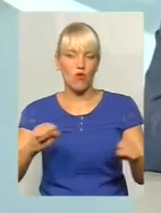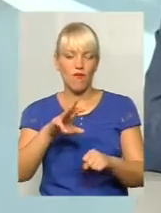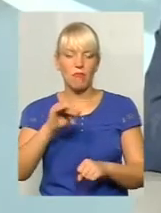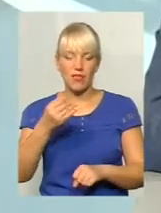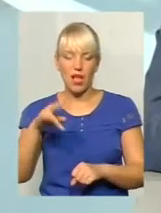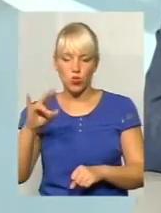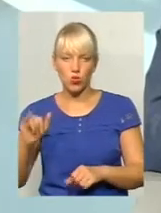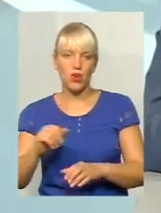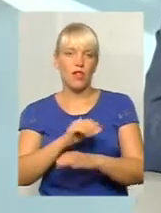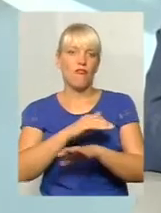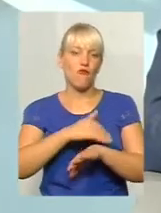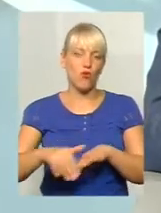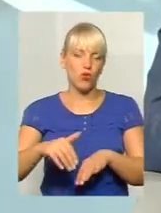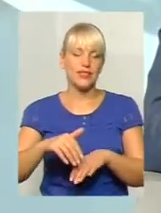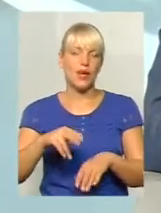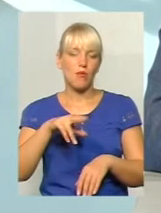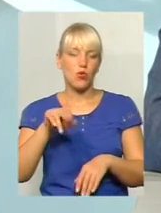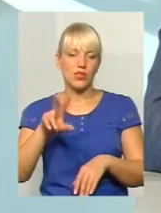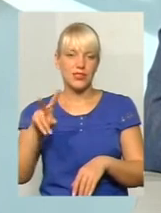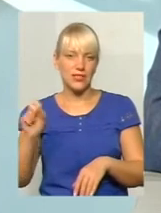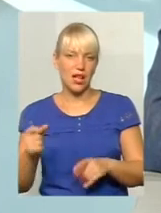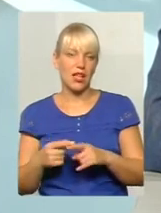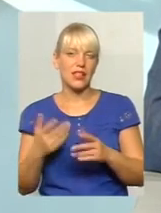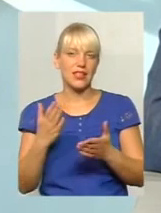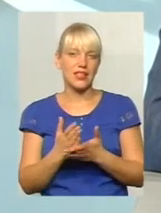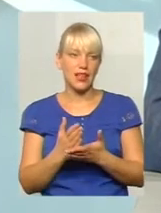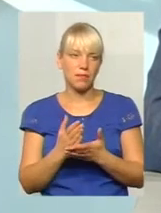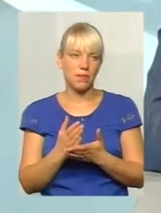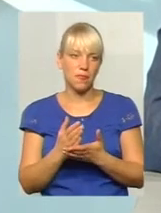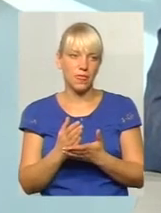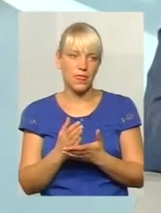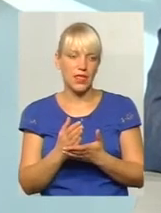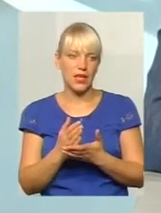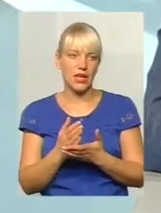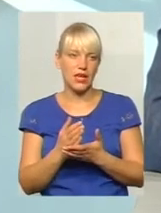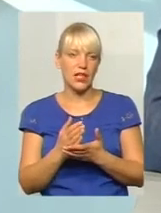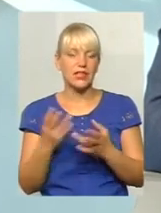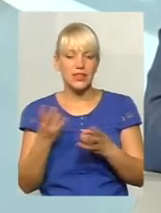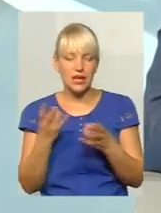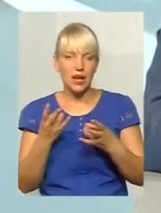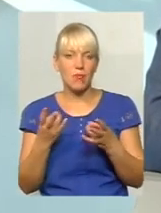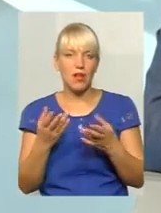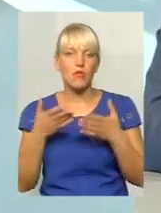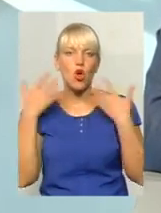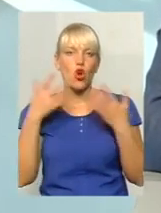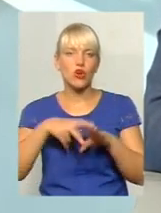Ми бачимо це завантаження. Є необхідність його розвантажити. Розвантажити